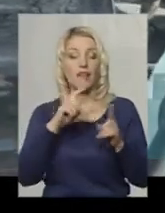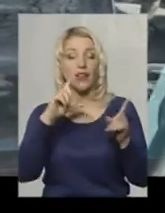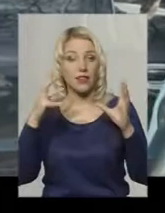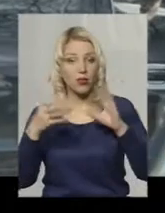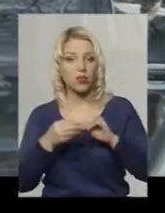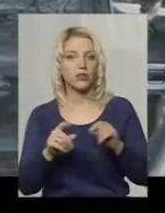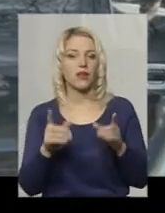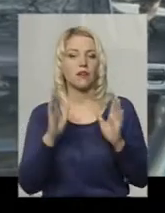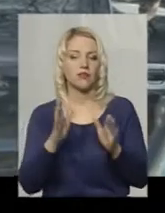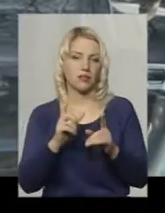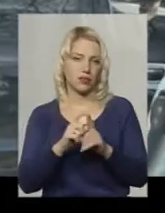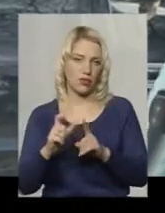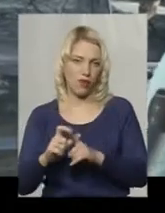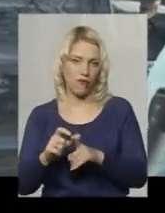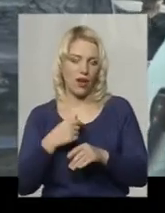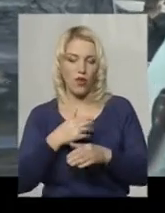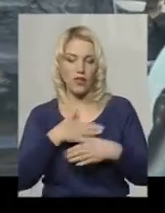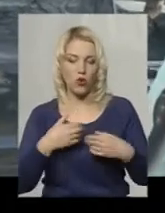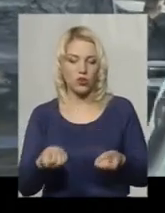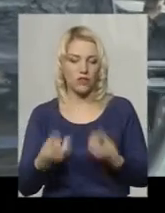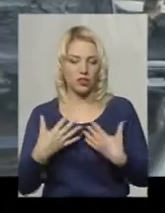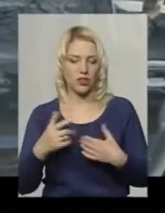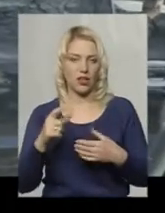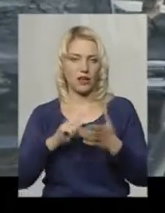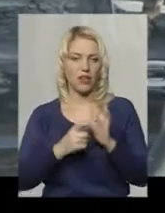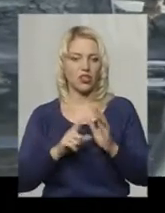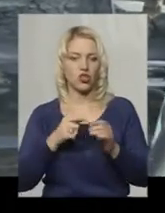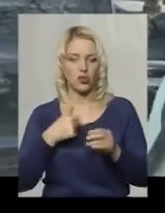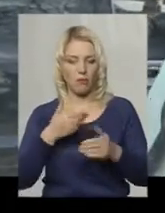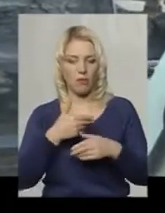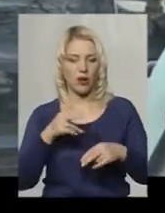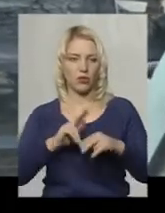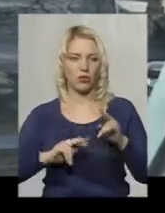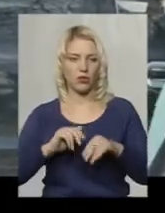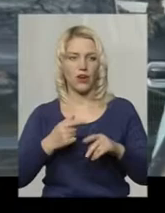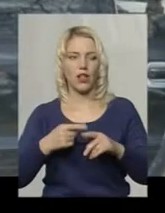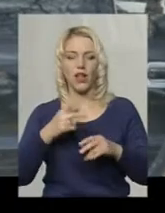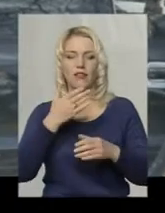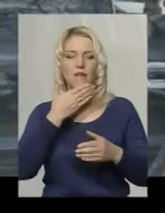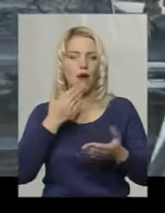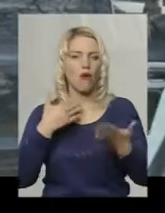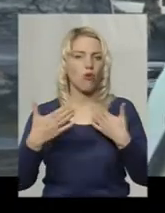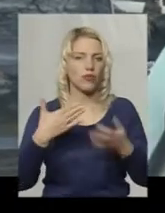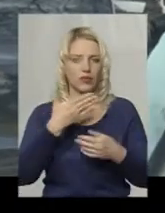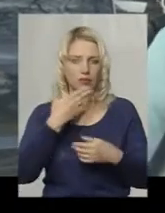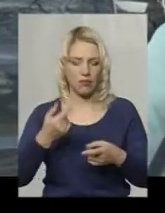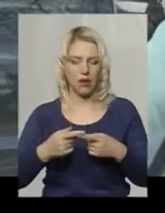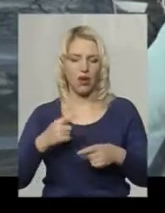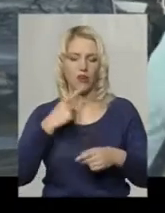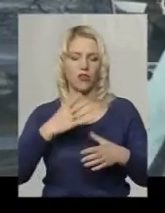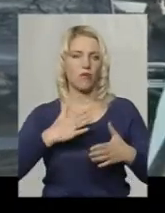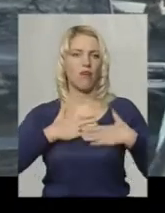віддавати нам квартири, щоб ми самі їх добудували. Взагалі не йде на контакт. Сказала, що це все моє і ви нічого не претендуєте.